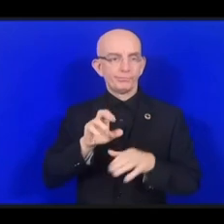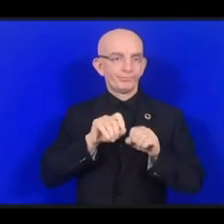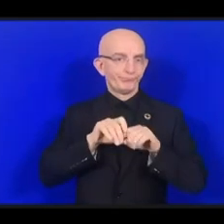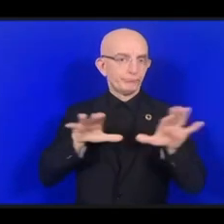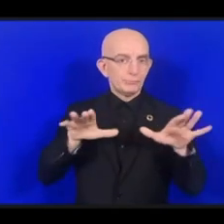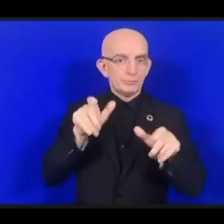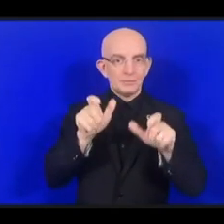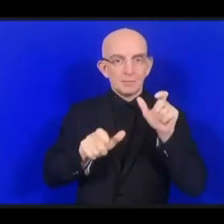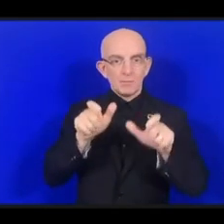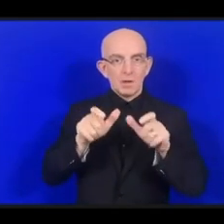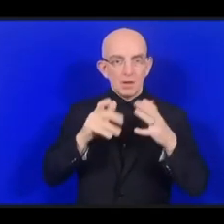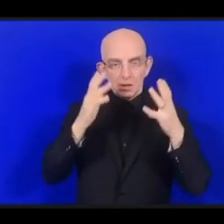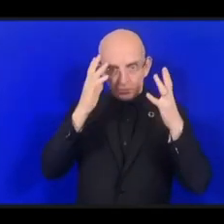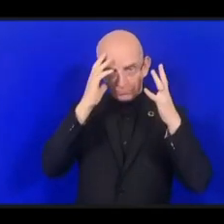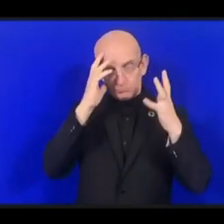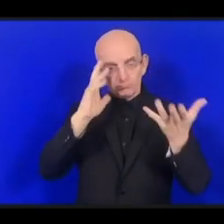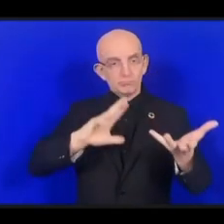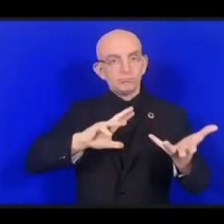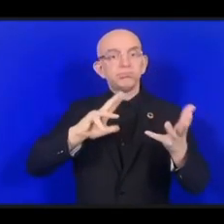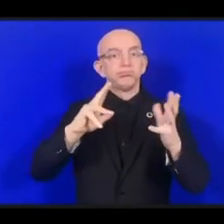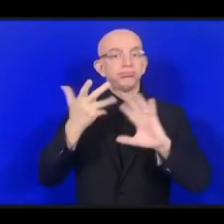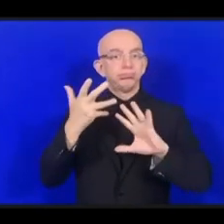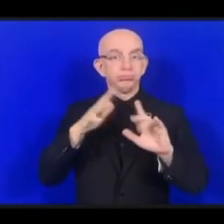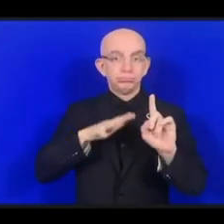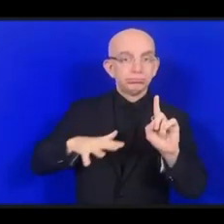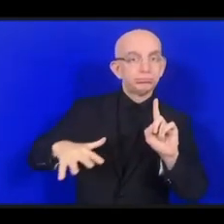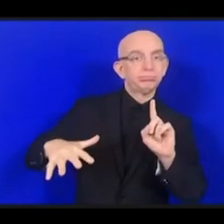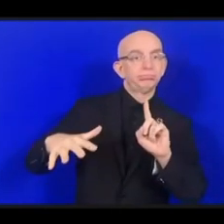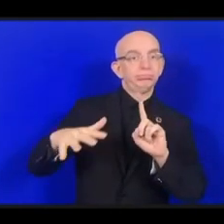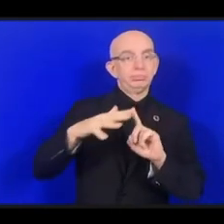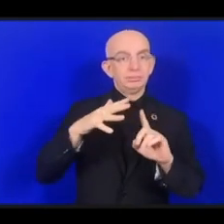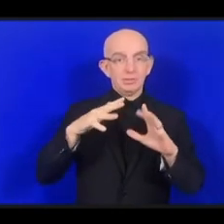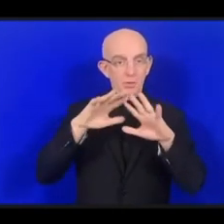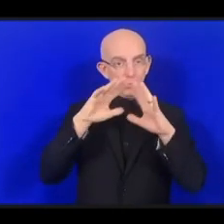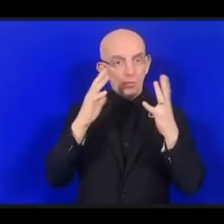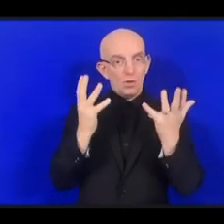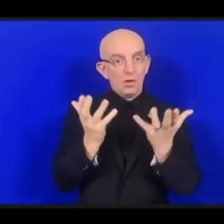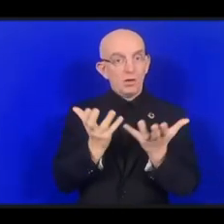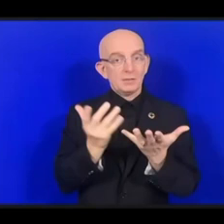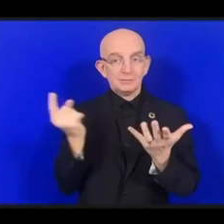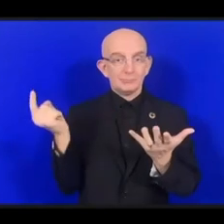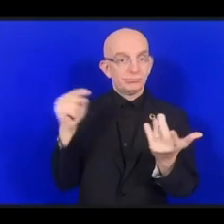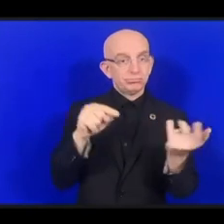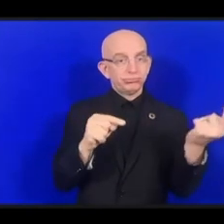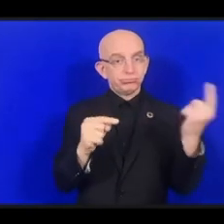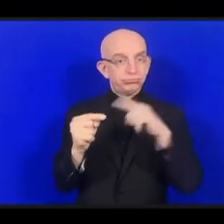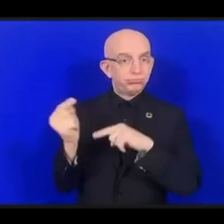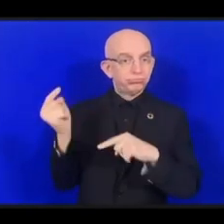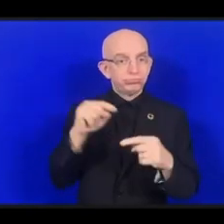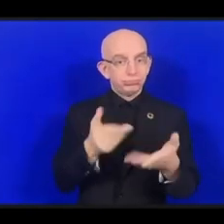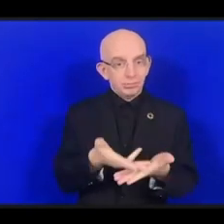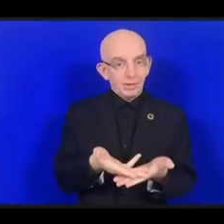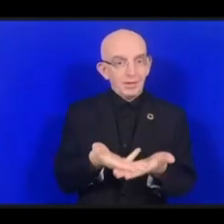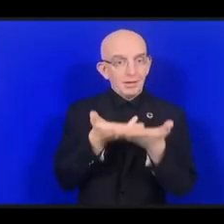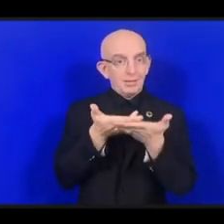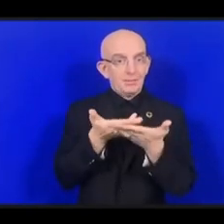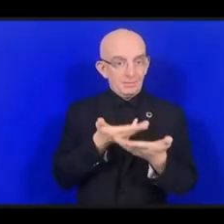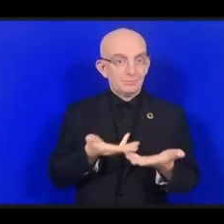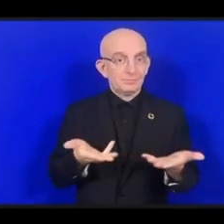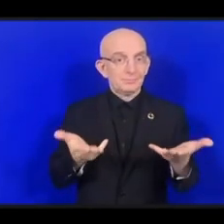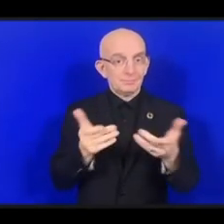техногенная катастрофа беспрецедентного масштаба. И люди по всей Японии,